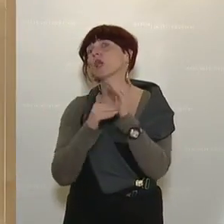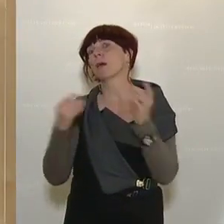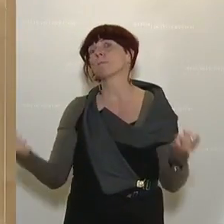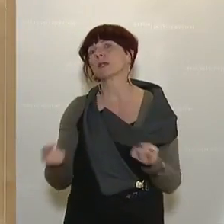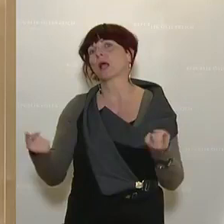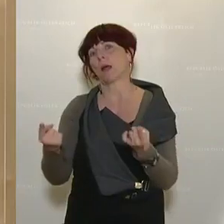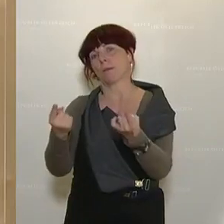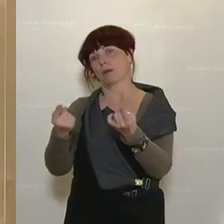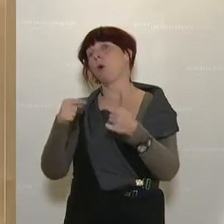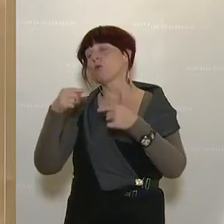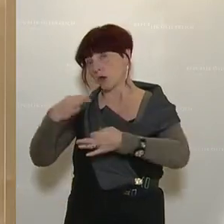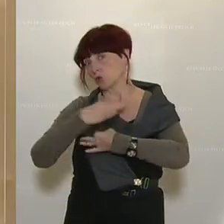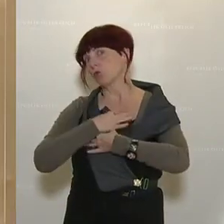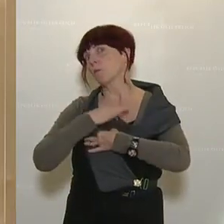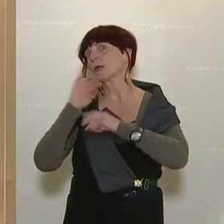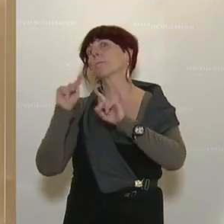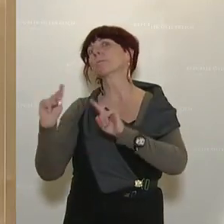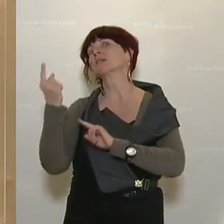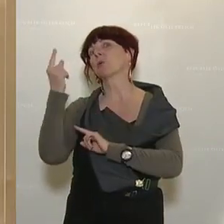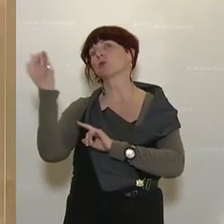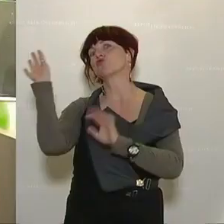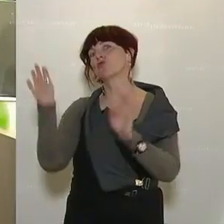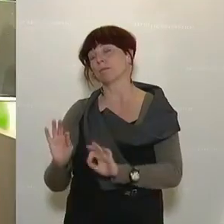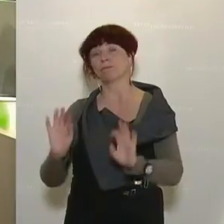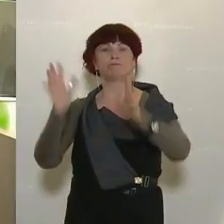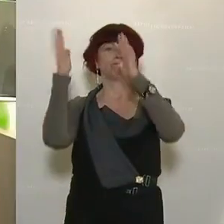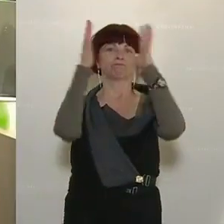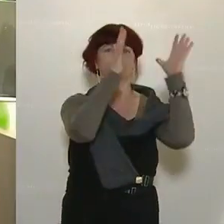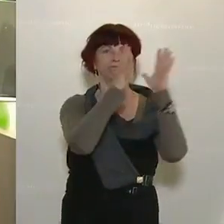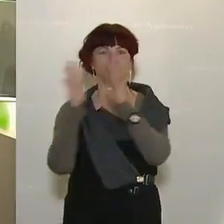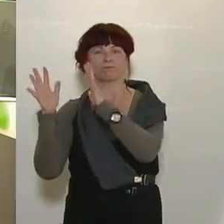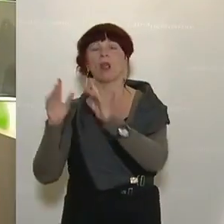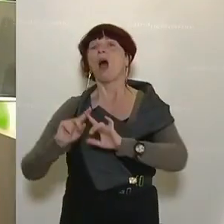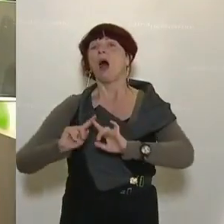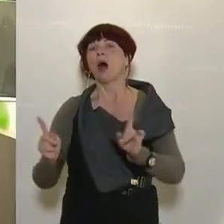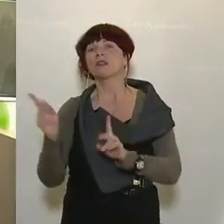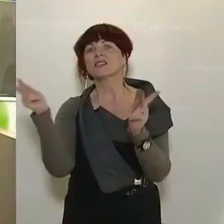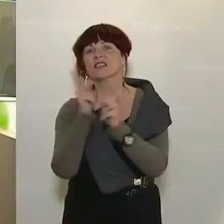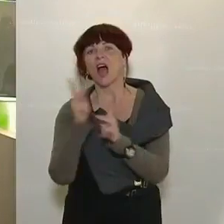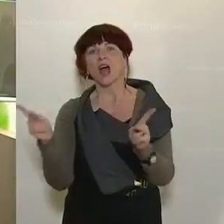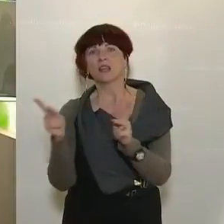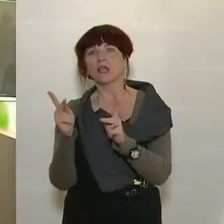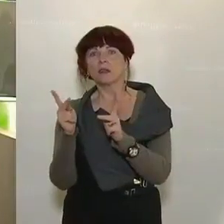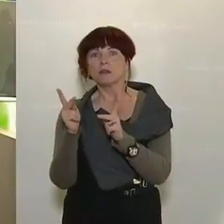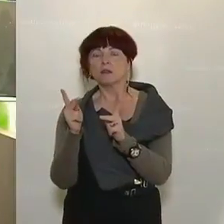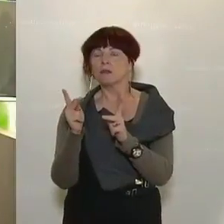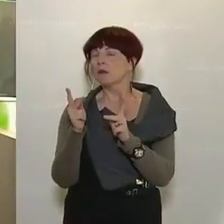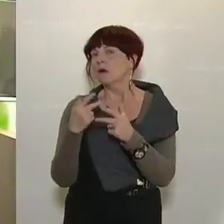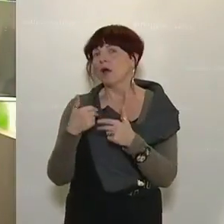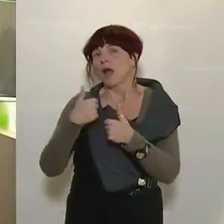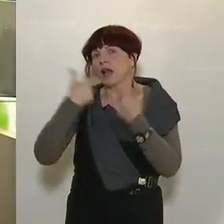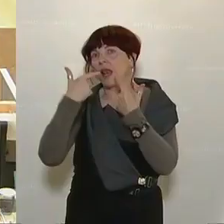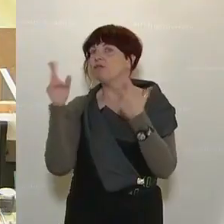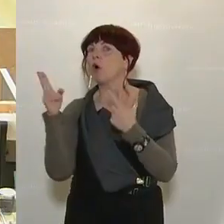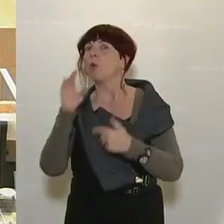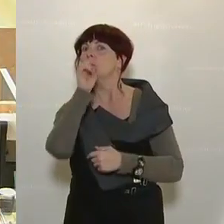und das halte ich für besonders arg. Anders kann ich mir nicht erklären, dass Sie sich in dem Zusammenhang verschweigen. Und das trifft